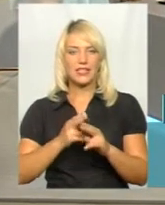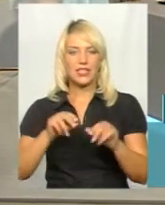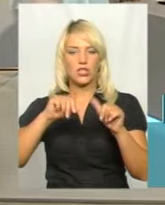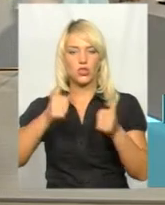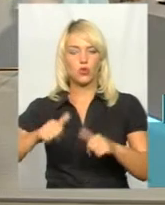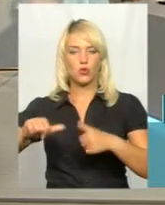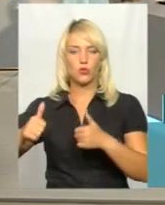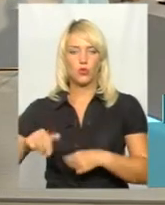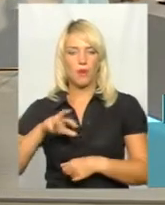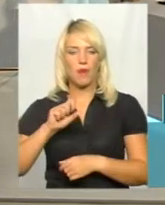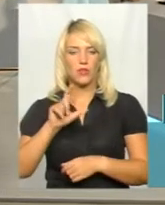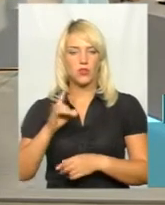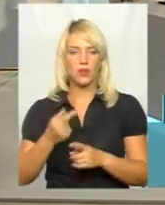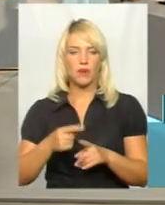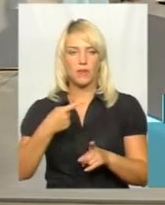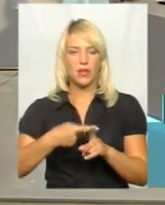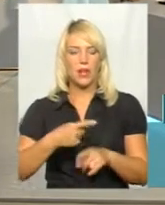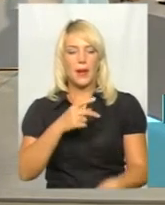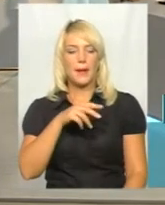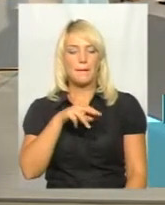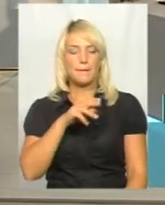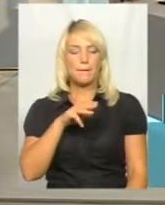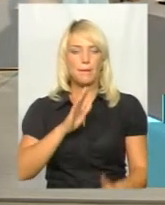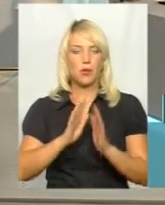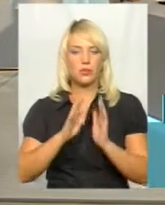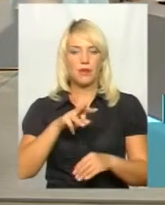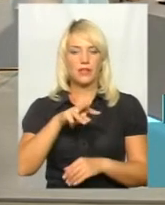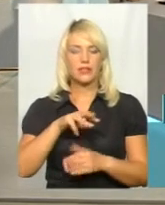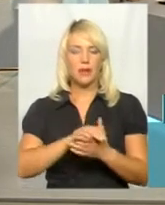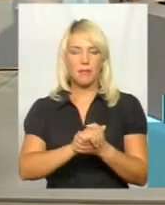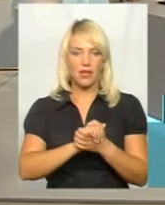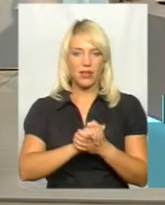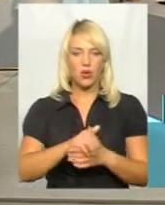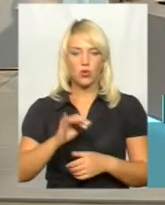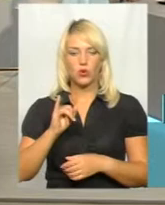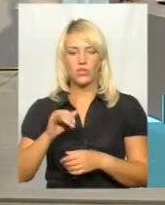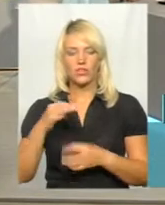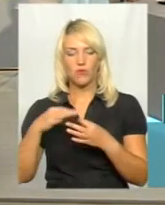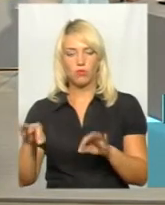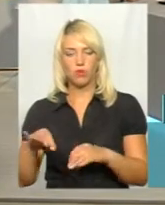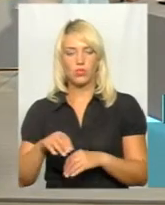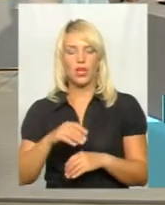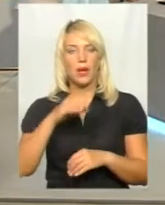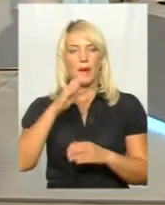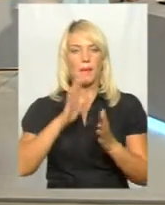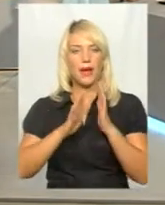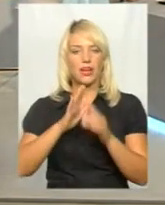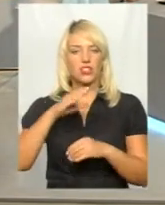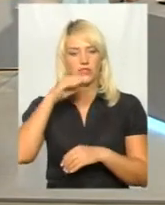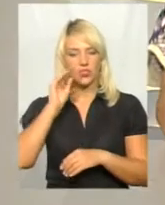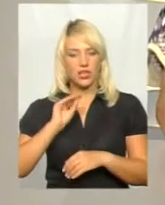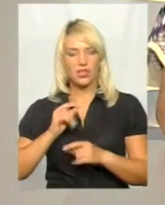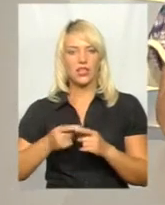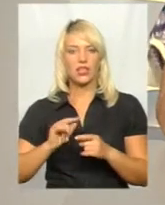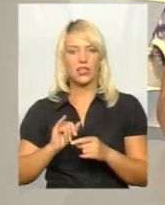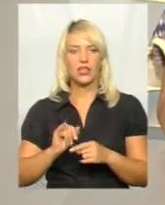близько перетину Свободи з проспекту Миру у парках імені Шевченка і Чекмена. В останньому дві таких композиції